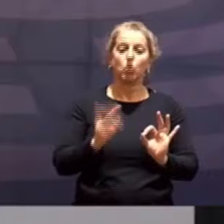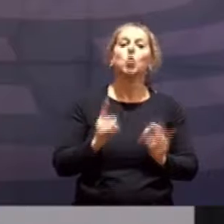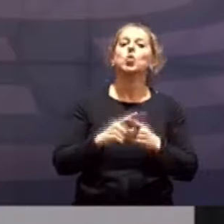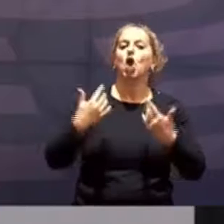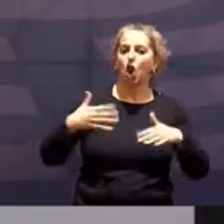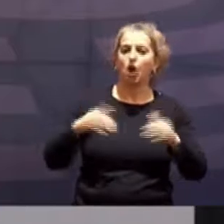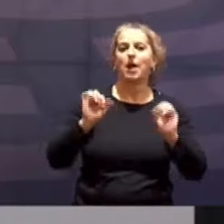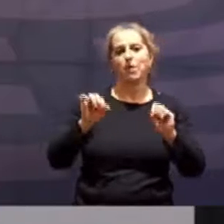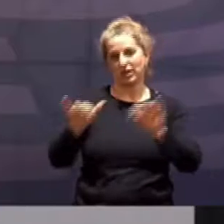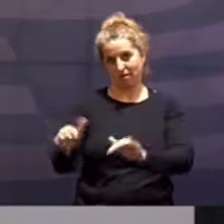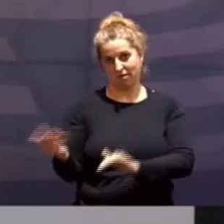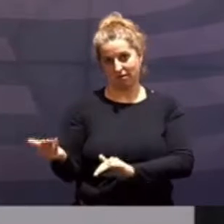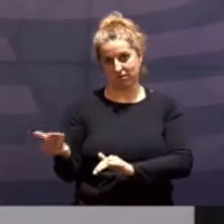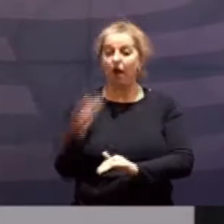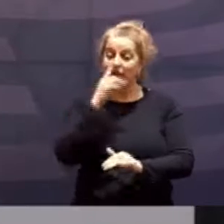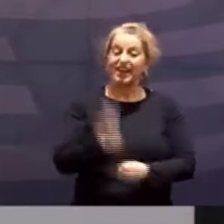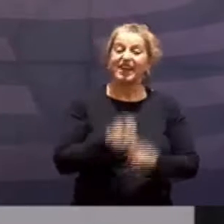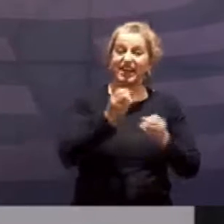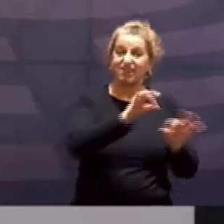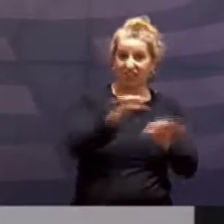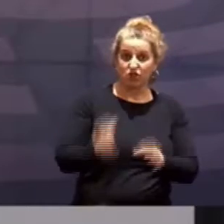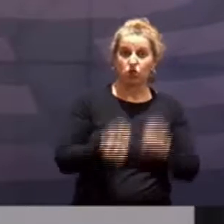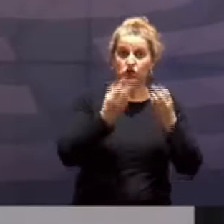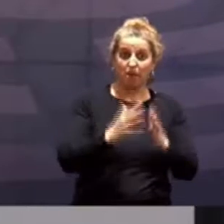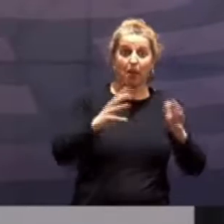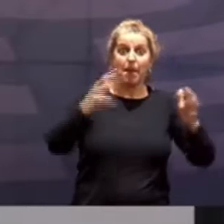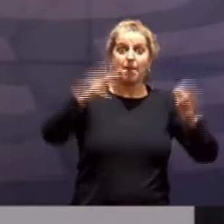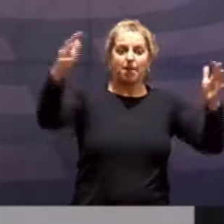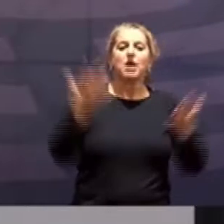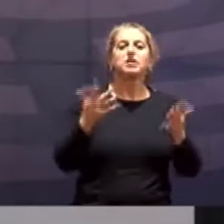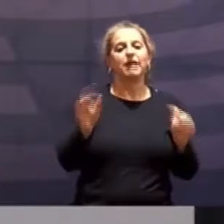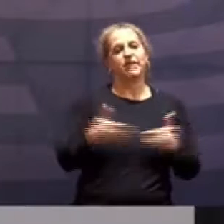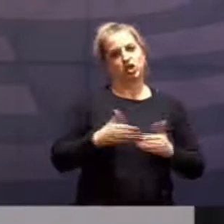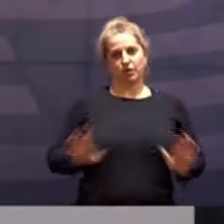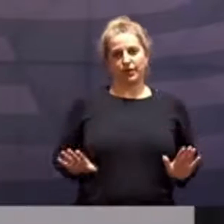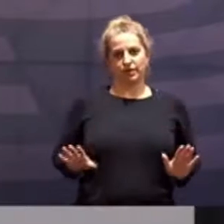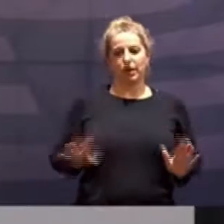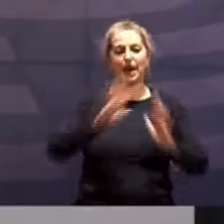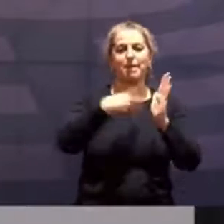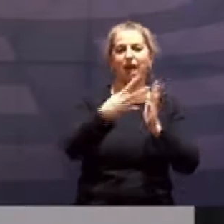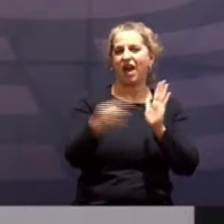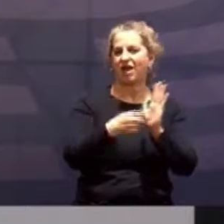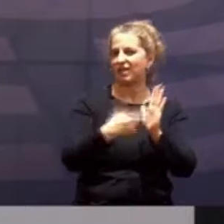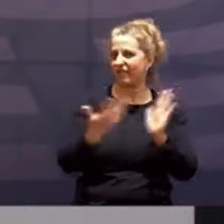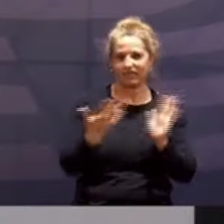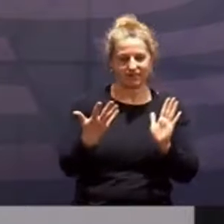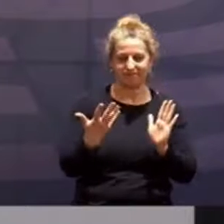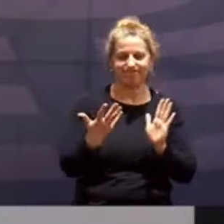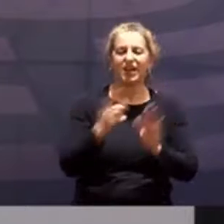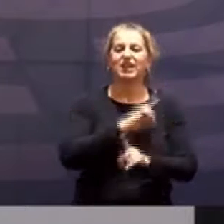ermöglicht, solange das Infektionsgeschehen nicht sprunghaft ansteigt. Das Ziel dieses Planes ist es also nicht mehr,